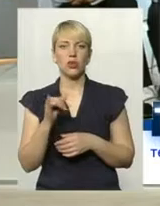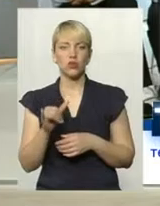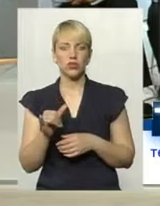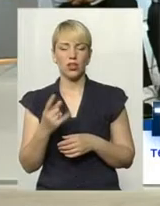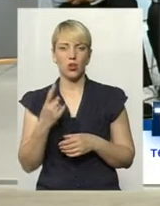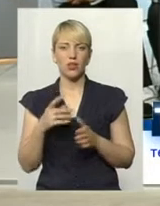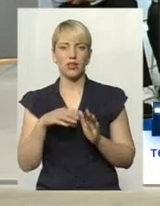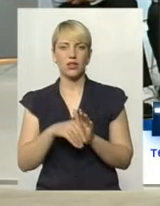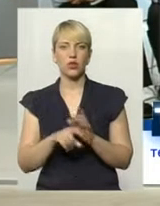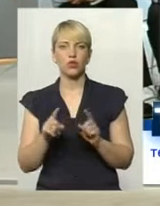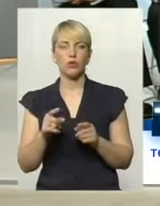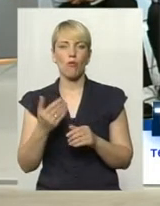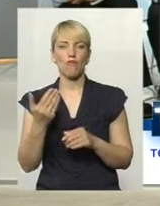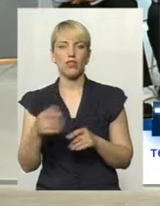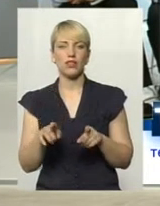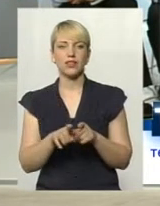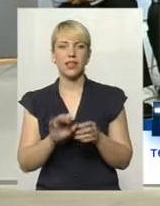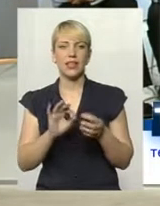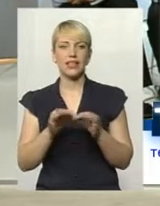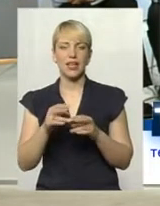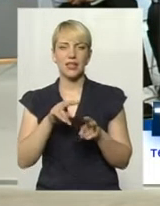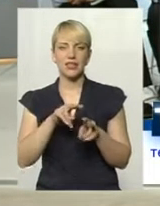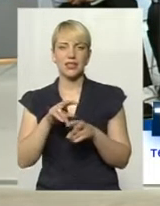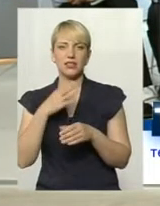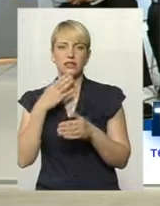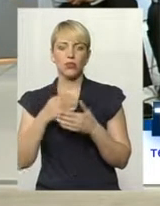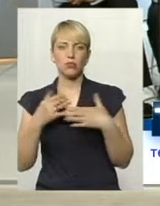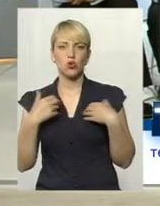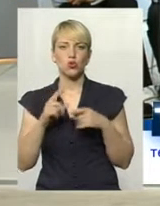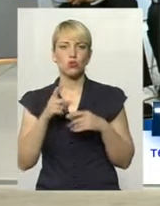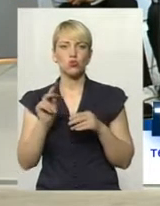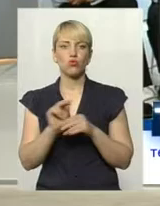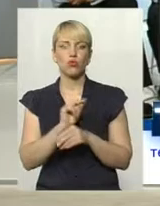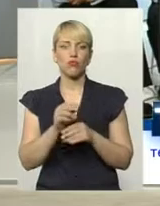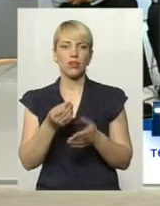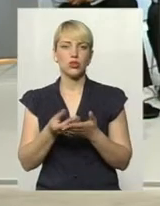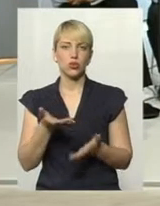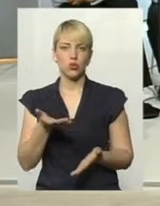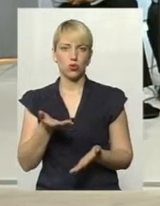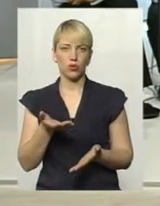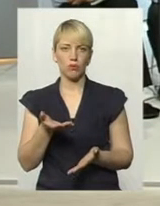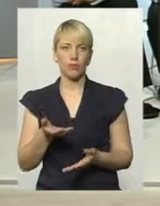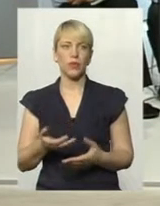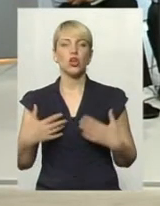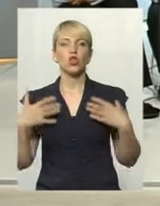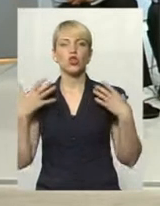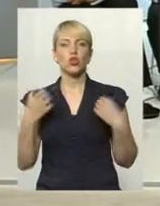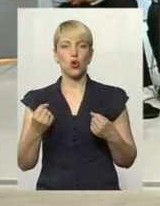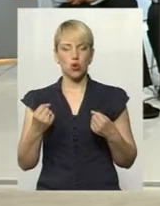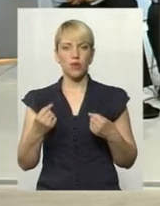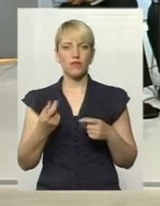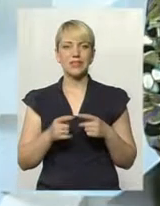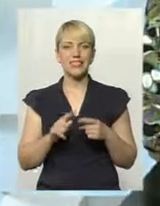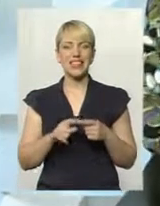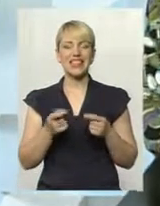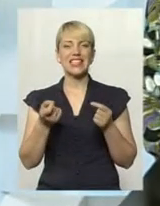складова, чому вони так ретельно стежать за своїм здоров'ям. Тому що лікуватися дуже дорого. Здоровим бути дешевше, краще.